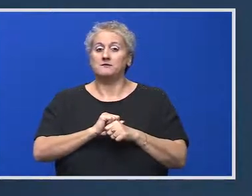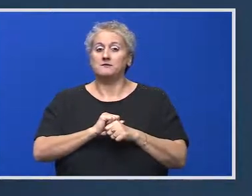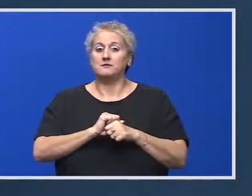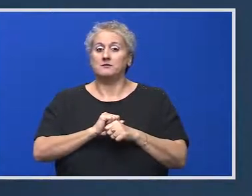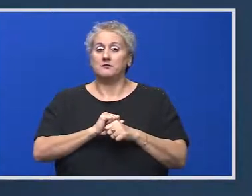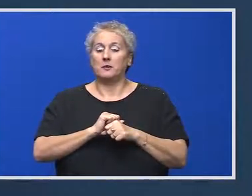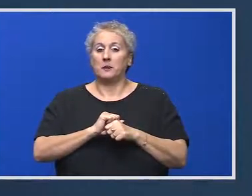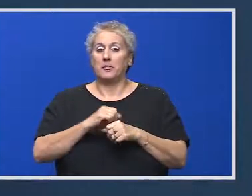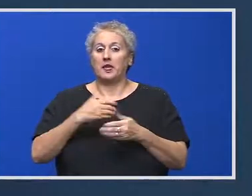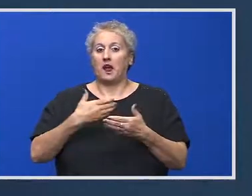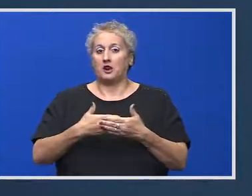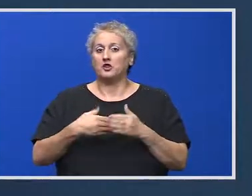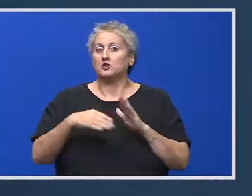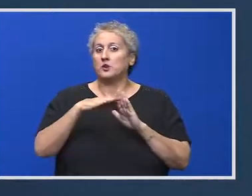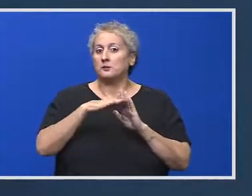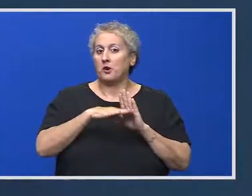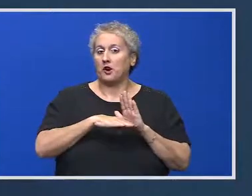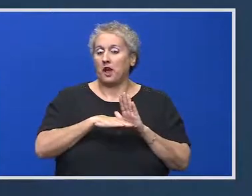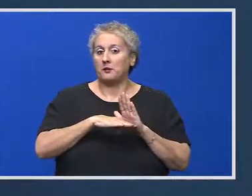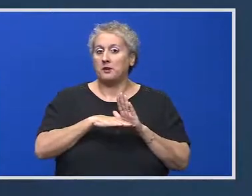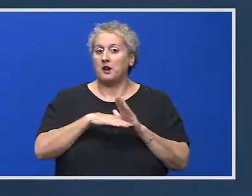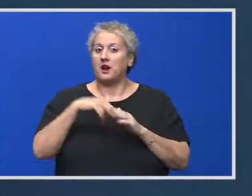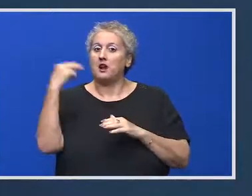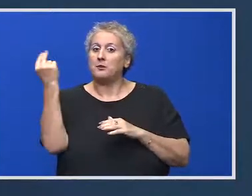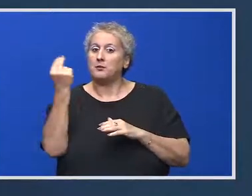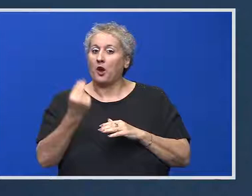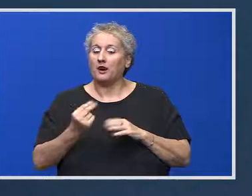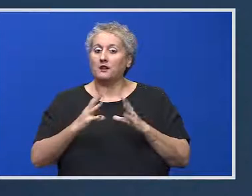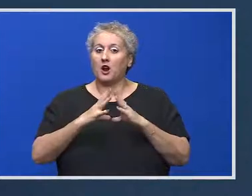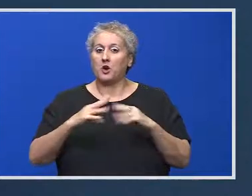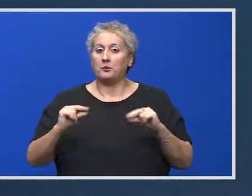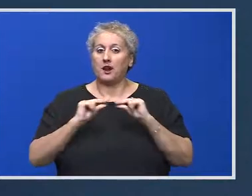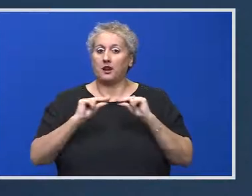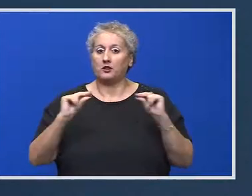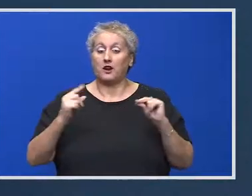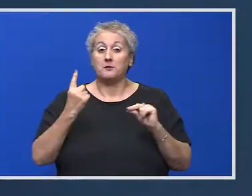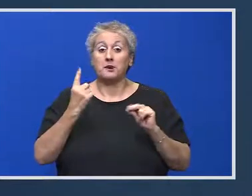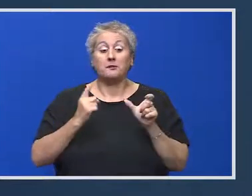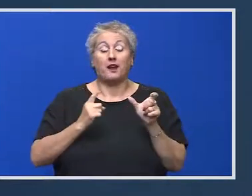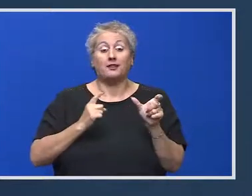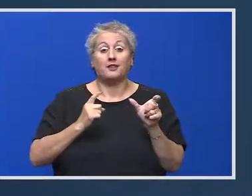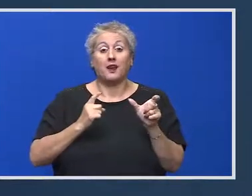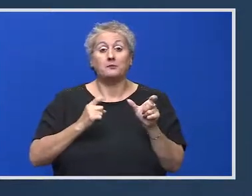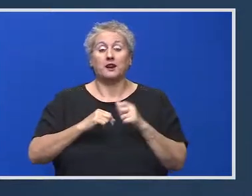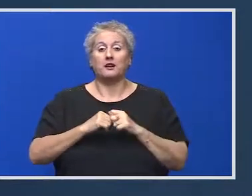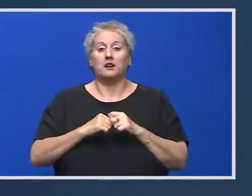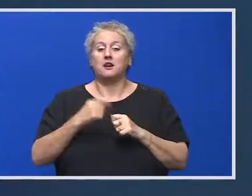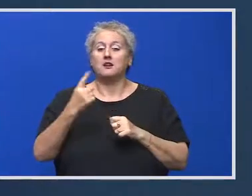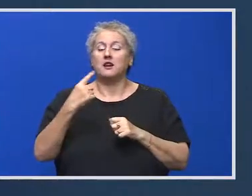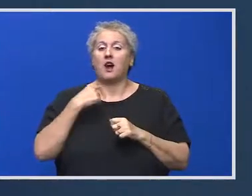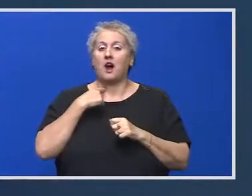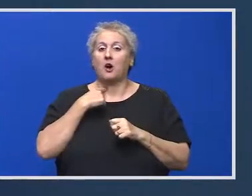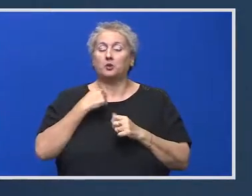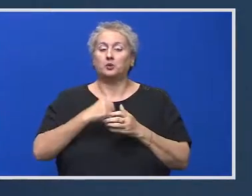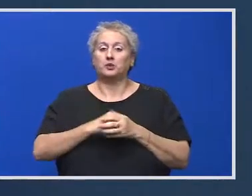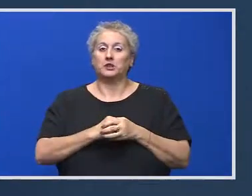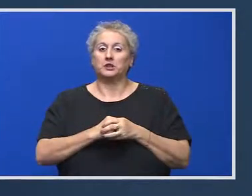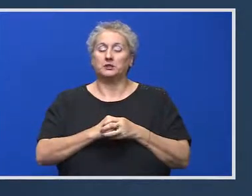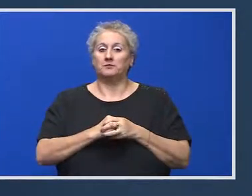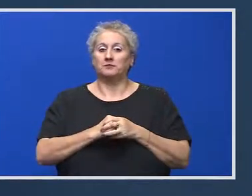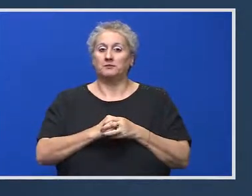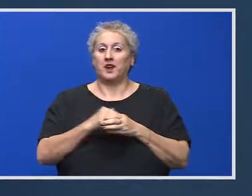să implementăm acest program, al proiectul România Educată. Primul termen, la 1 august, va avea un grup de lucruri interministerial,